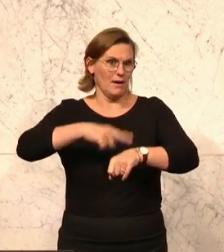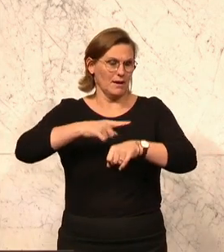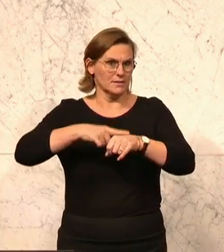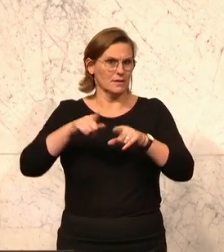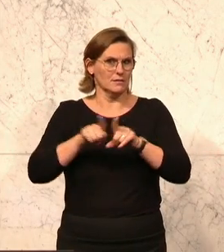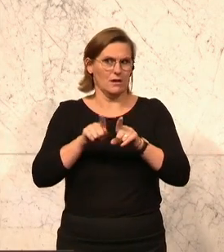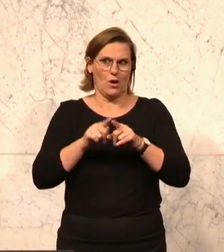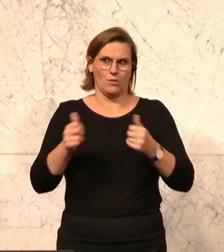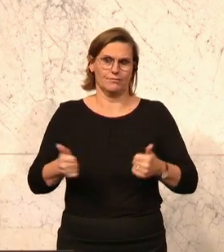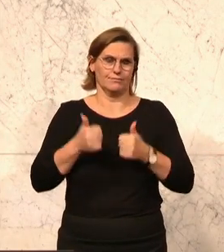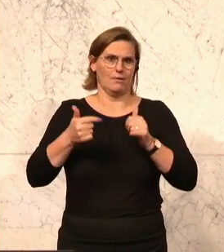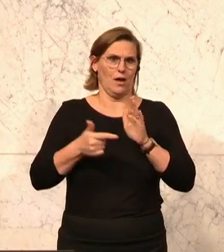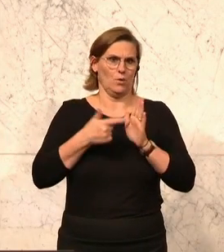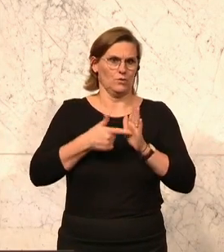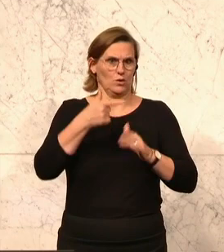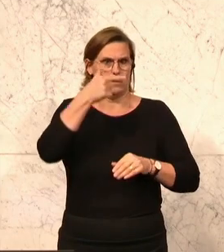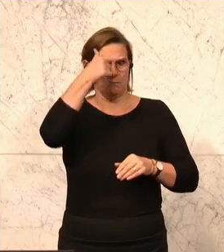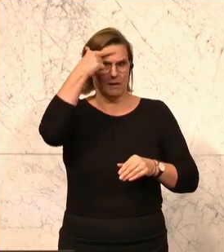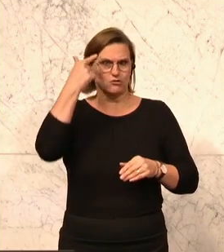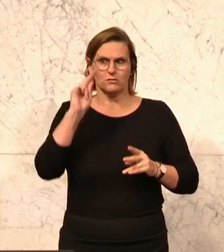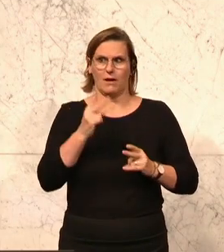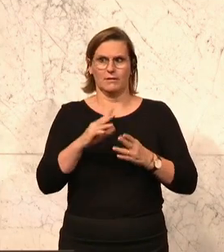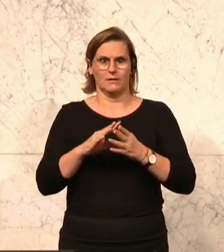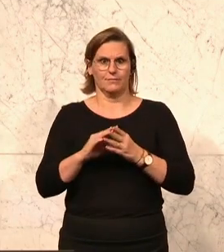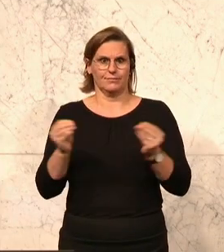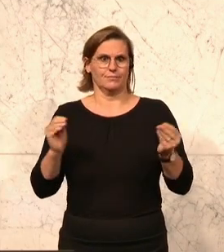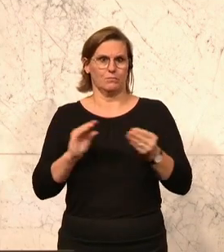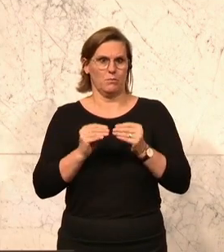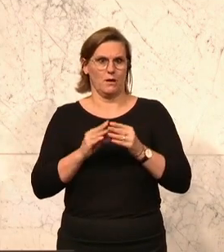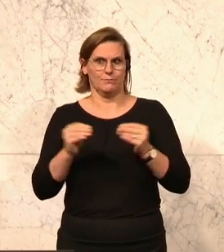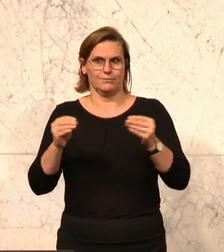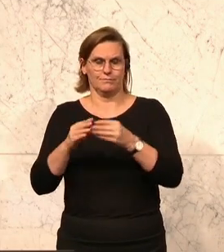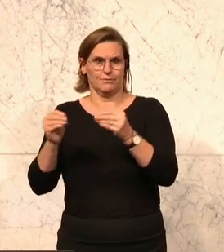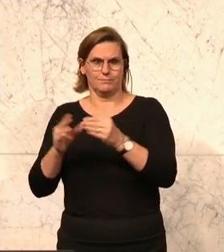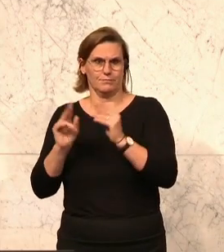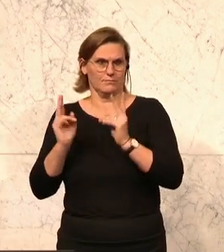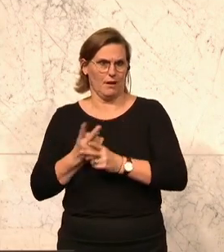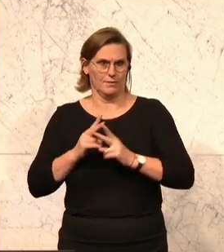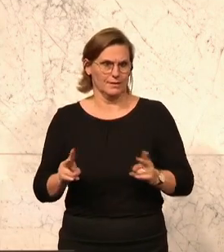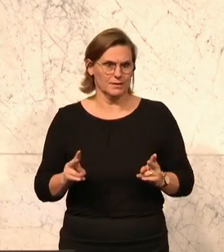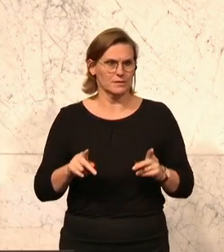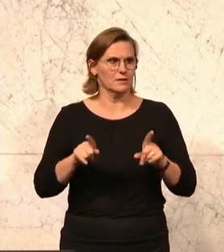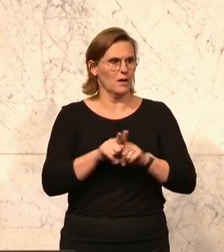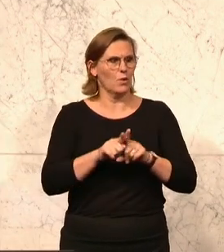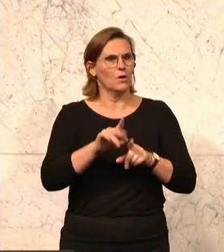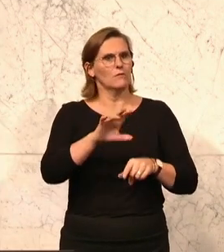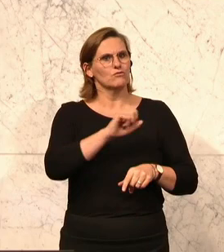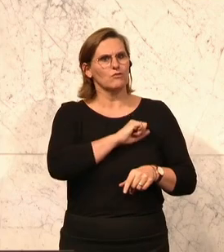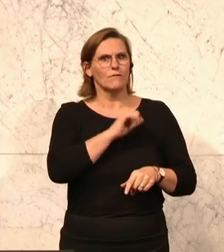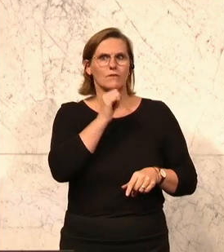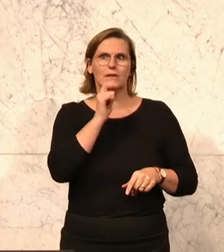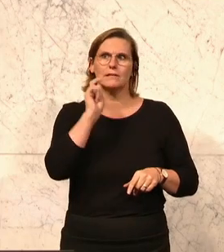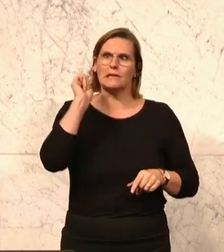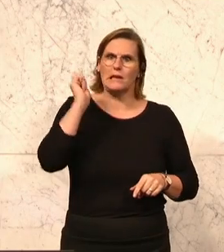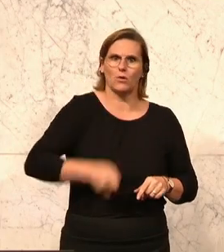großen Herausforderungen der Menschen nicht lösen. Weder schaffen wir es, obwohl wir ein Rekorddefizit